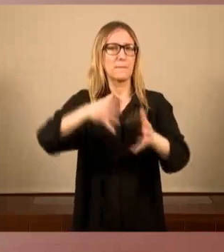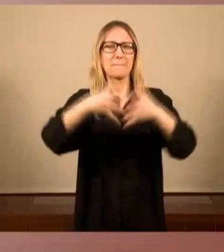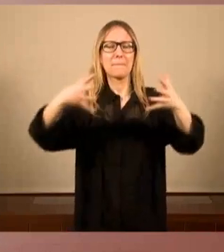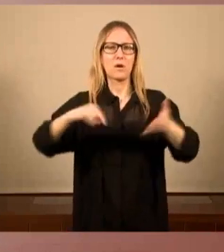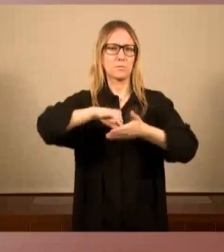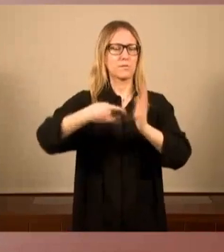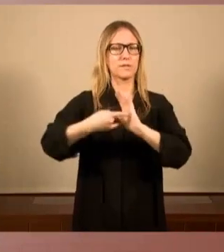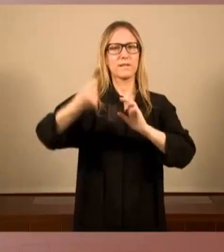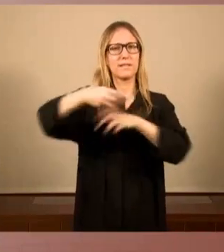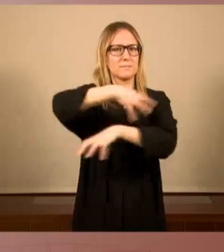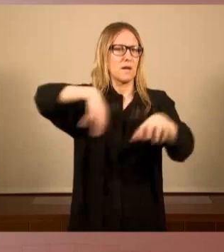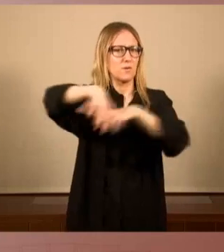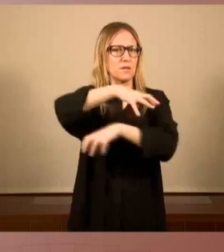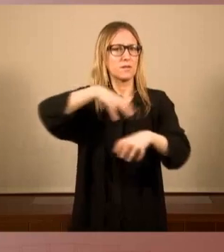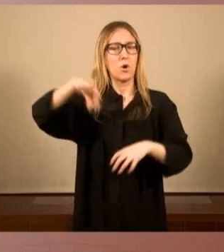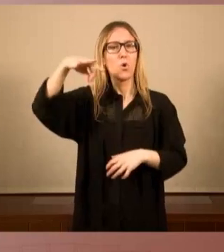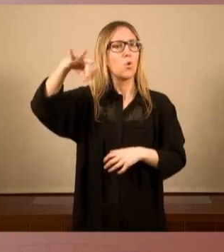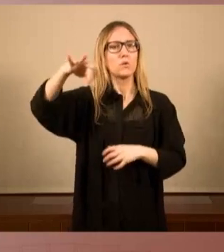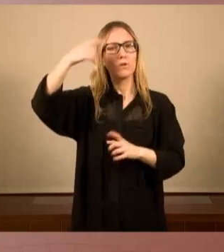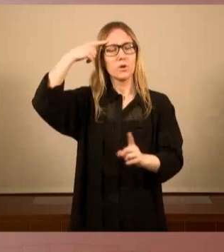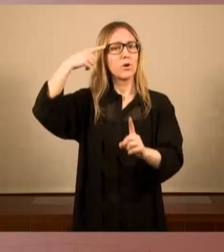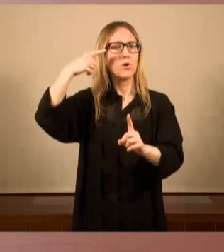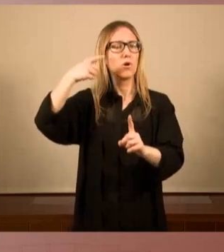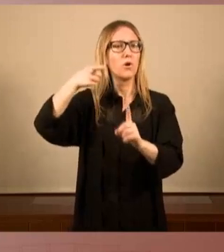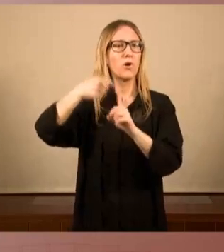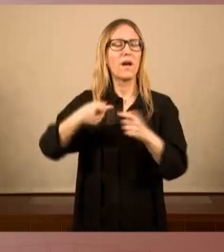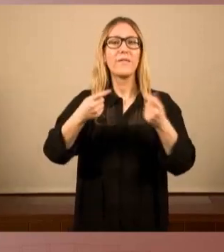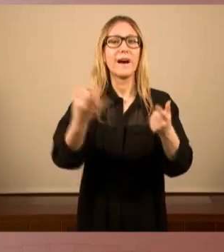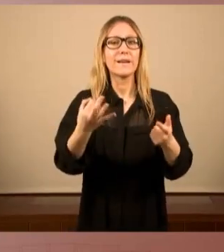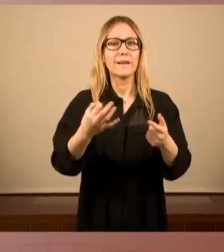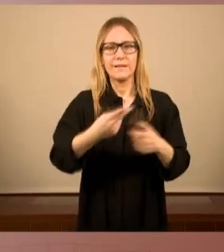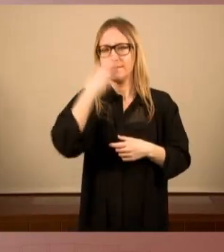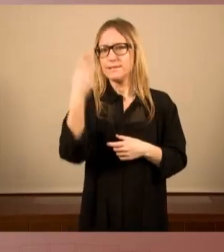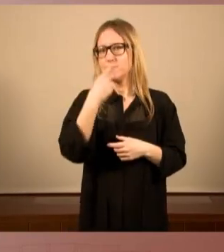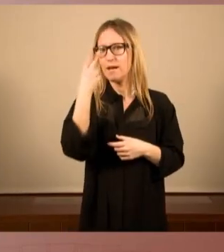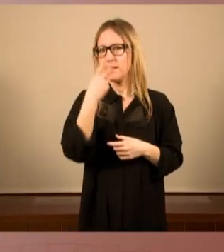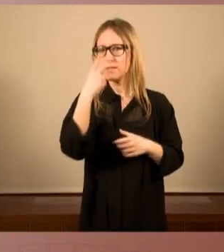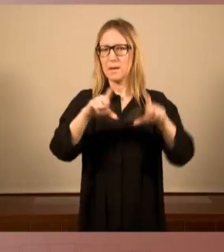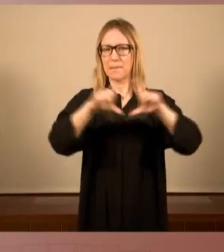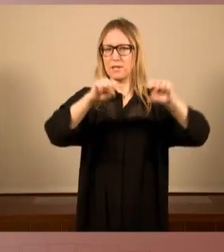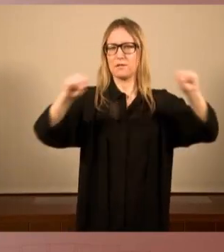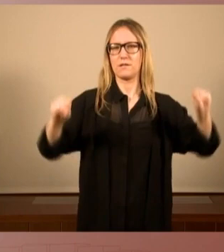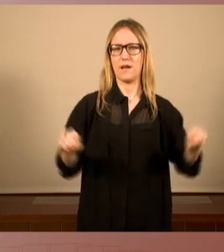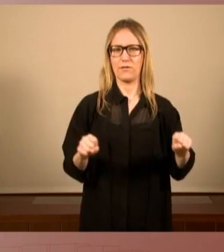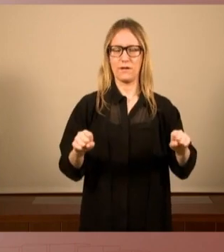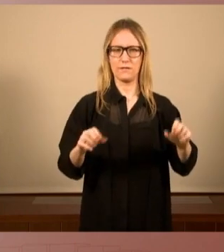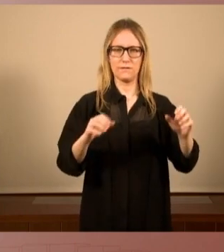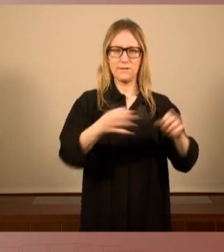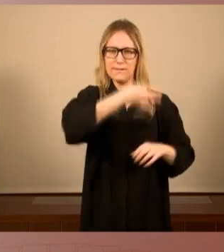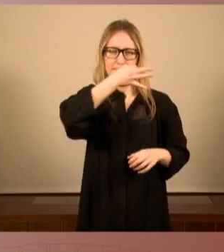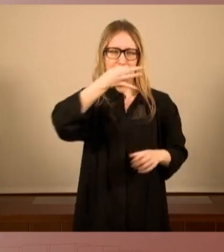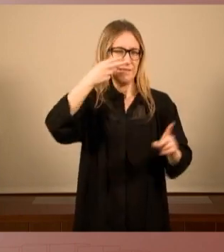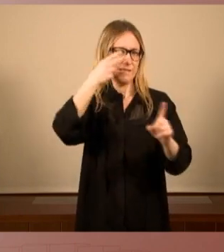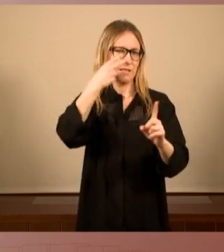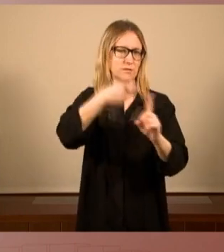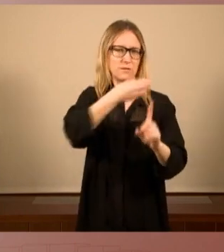especulatiu que l'únic que fa és estar al servei dels interessos de grans empreses, empresos lucratius, interessos lucratius